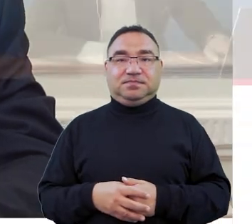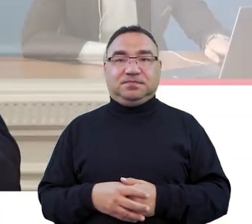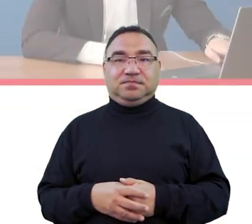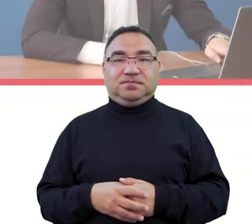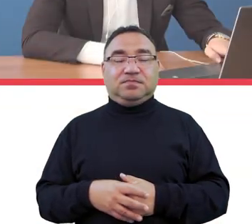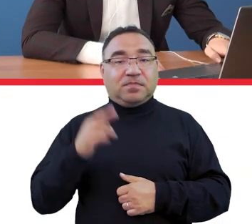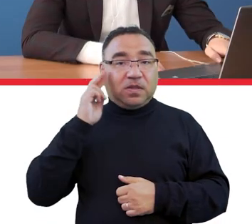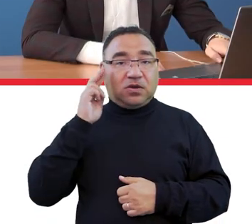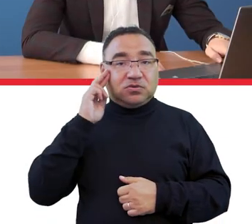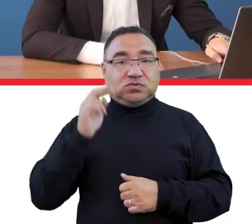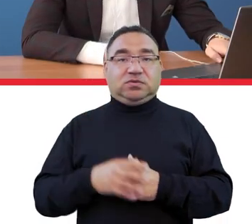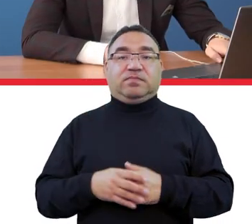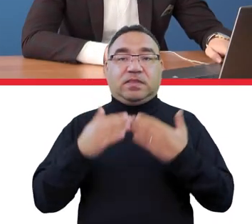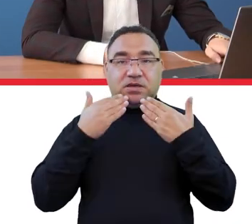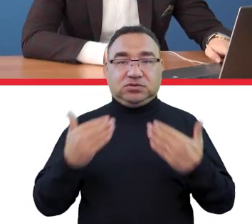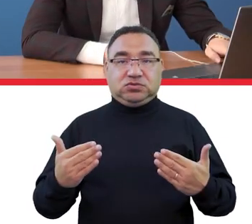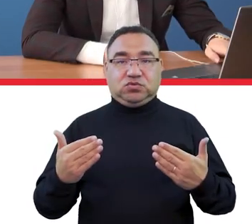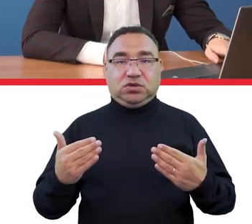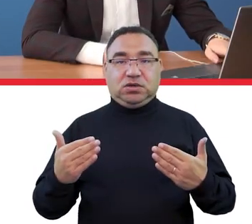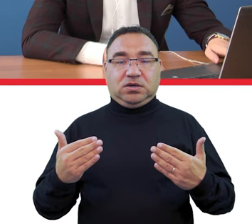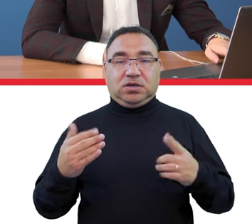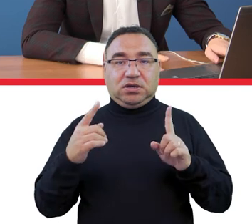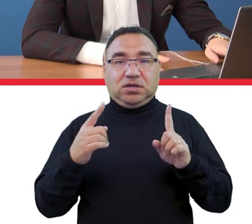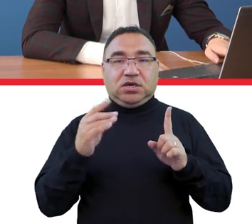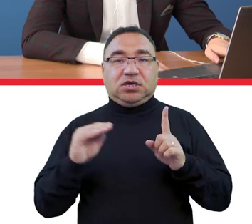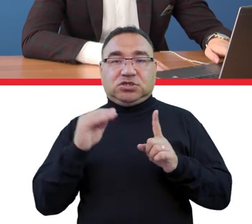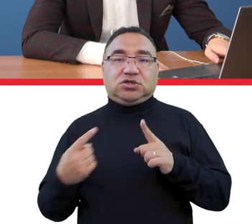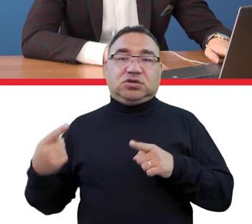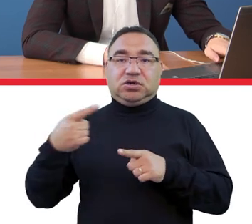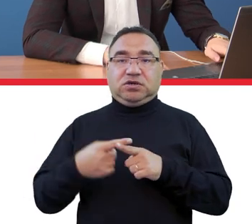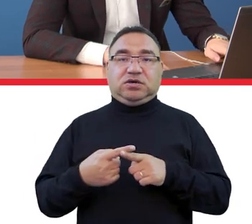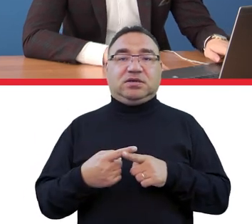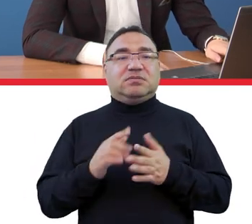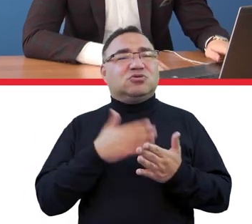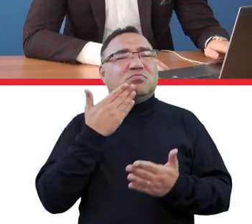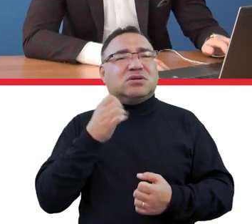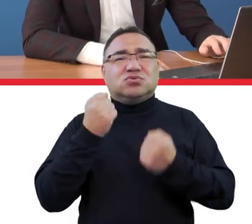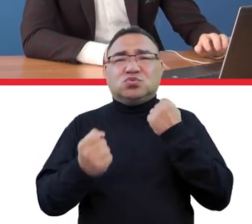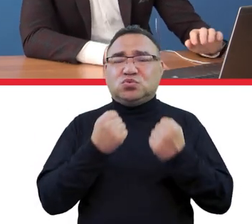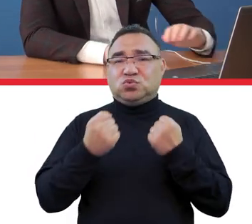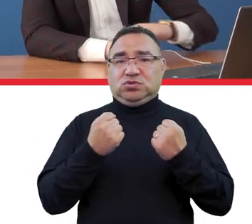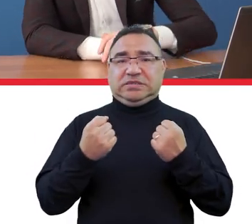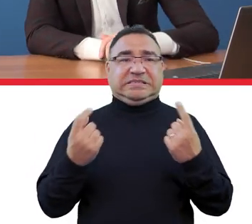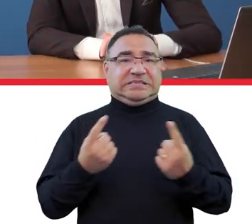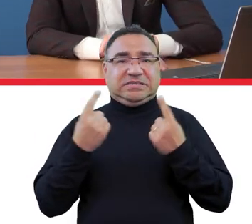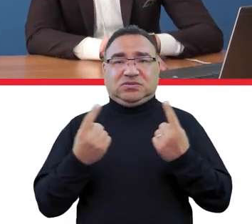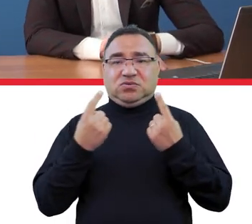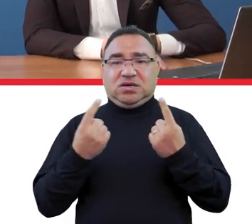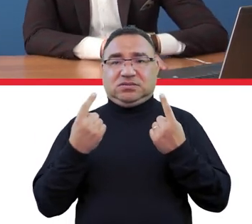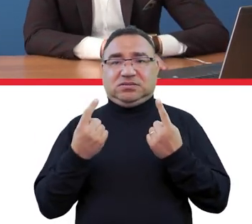rozumiem dziękuję bardzo jeszcze dopowiadając oczywiście w skrajnych przypadkach jak zupełnie okoliczności